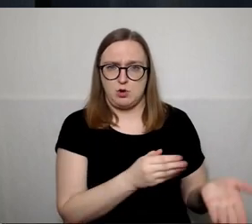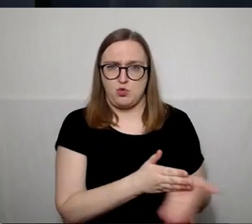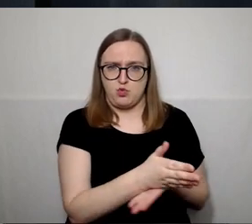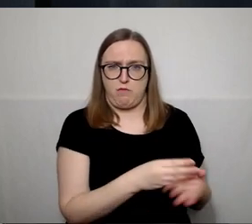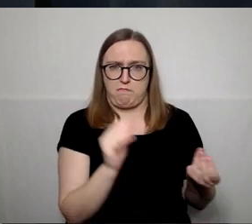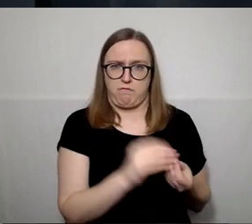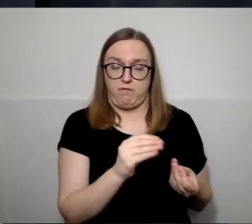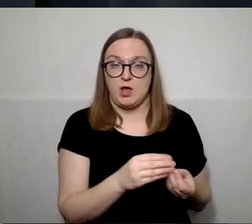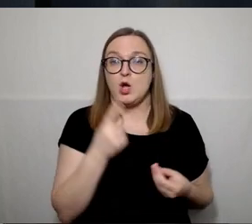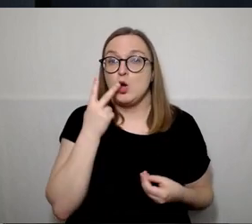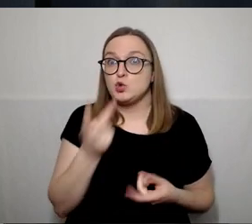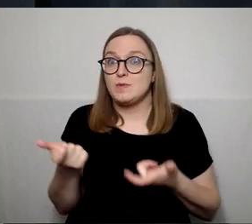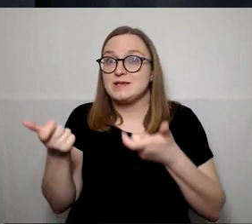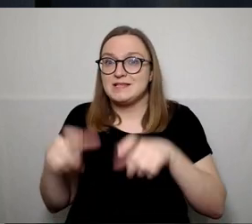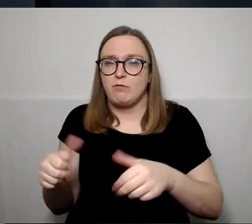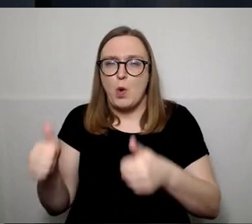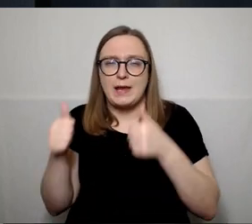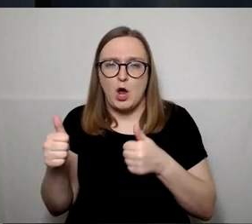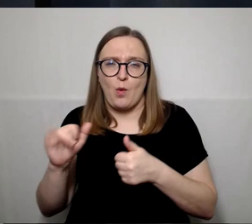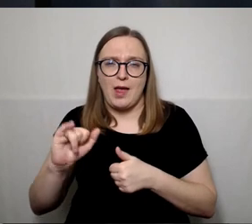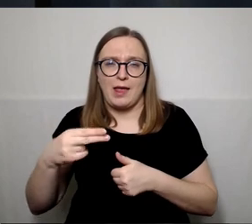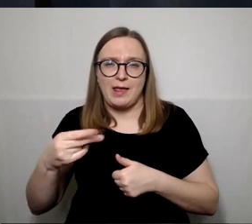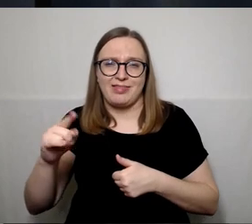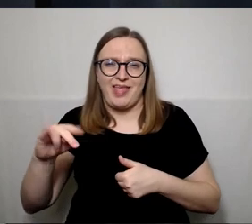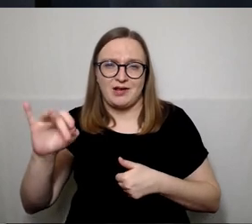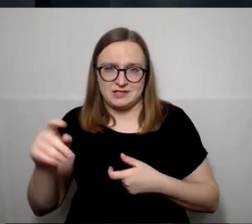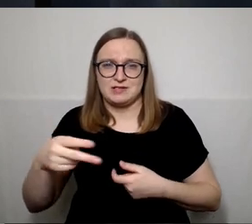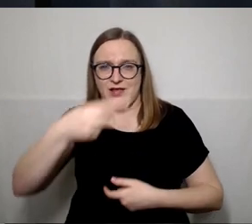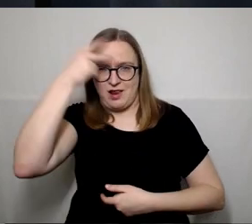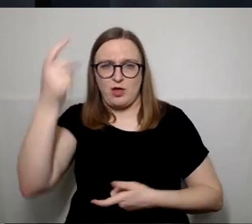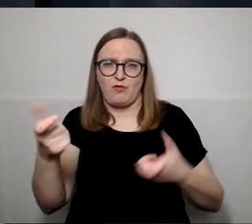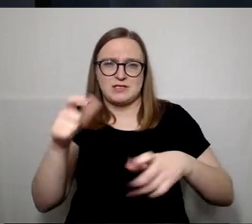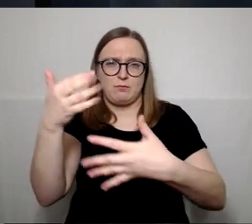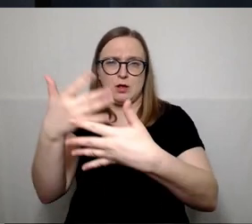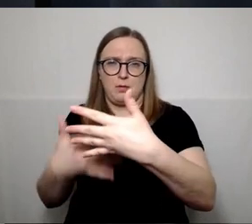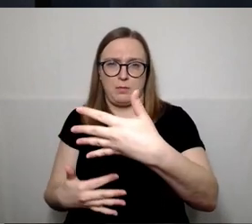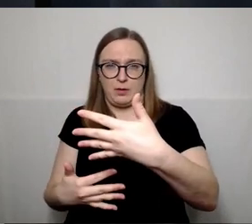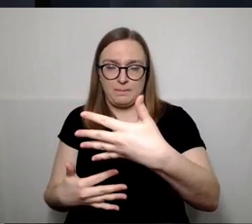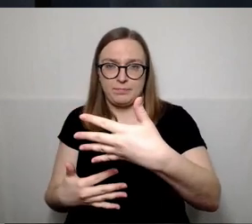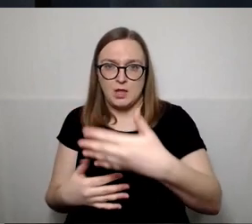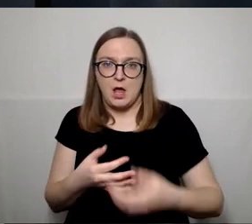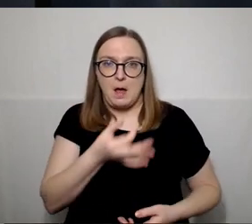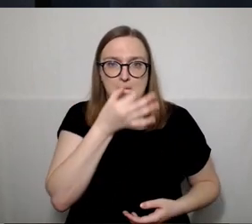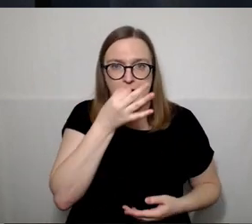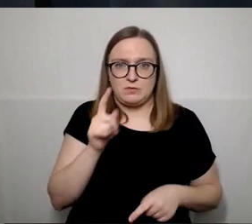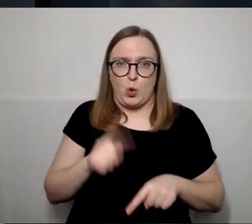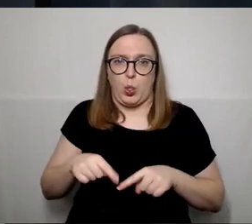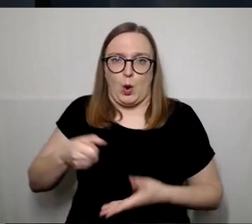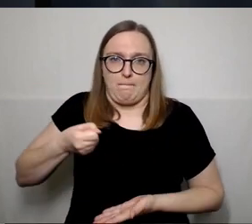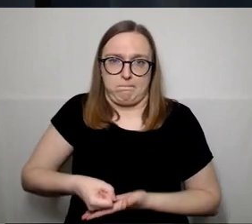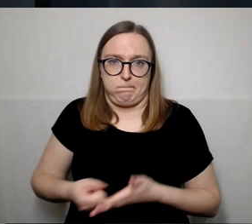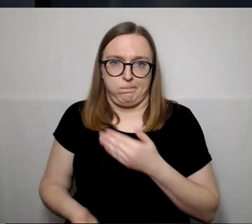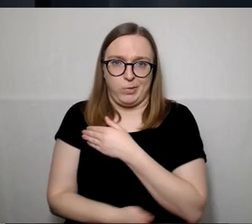valdybių gerovis indeksą, tai esame paskutiniam ketvirti su daugeliu rodikliu.